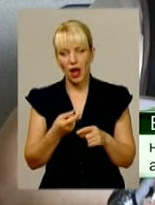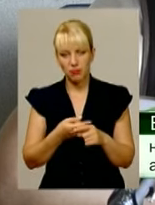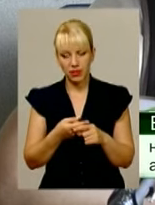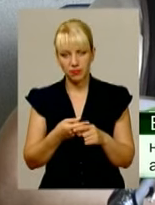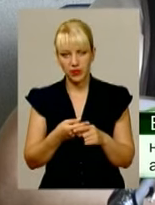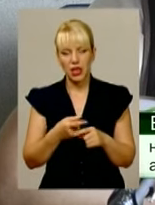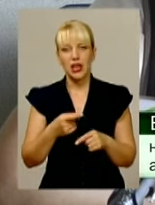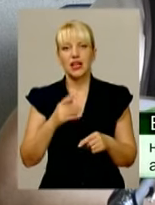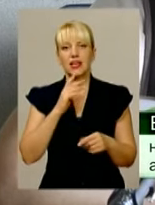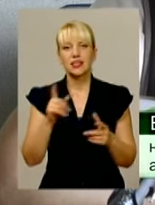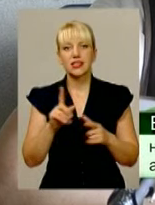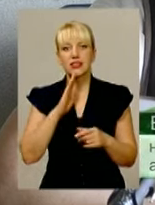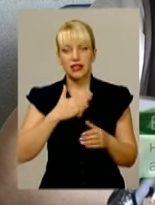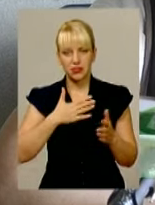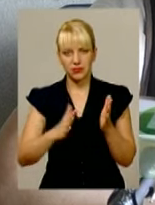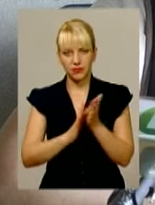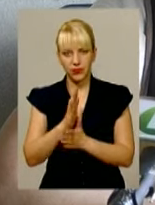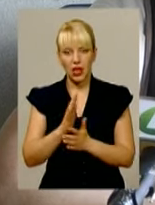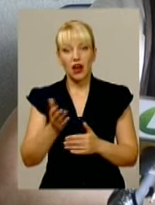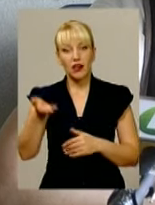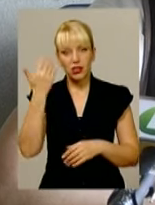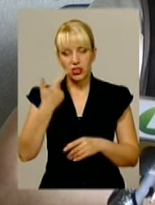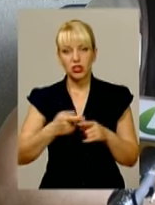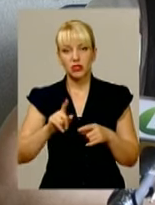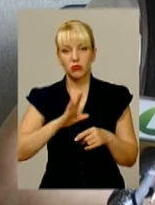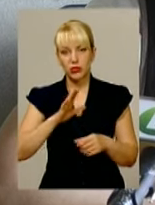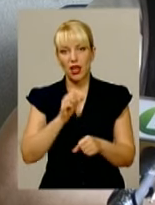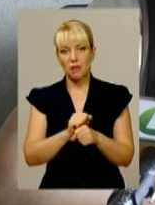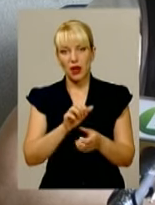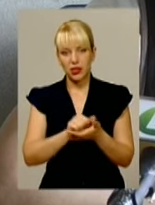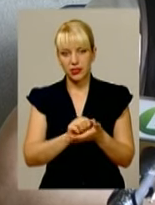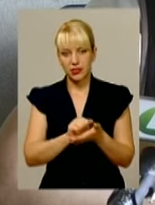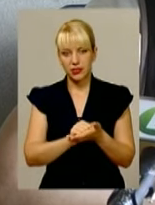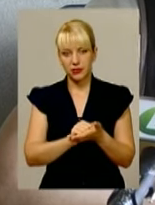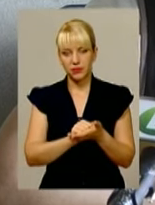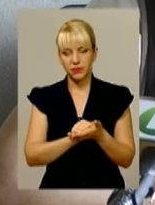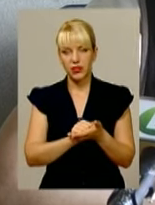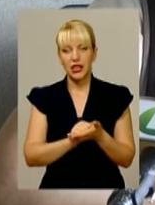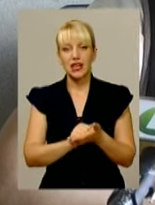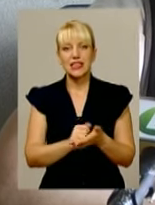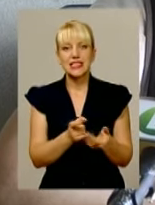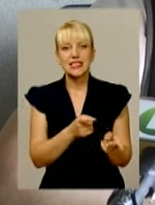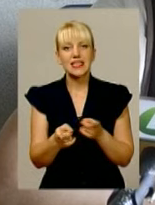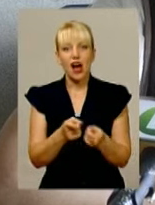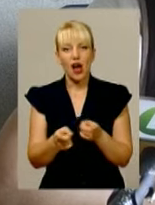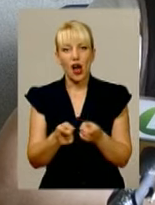Це в першу чергу. Раніше цим займалися заготконтори чи